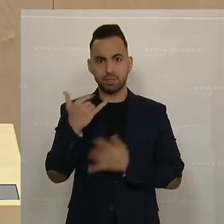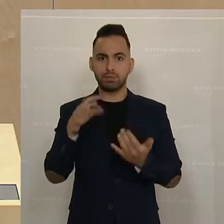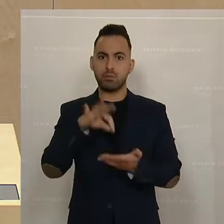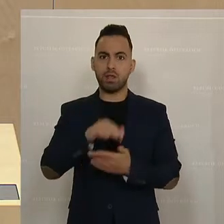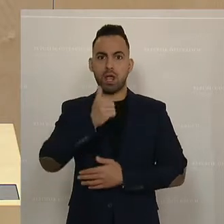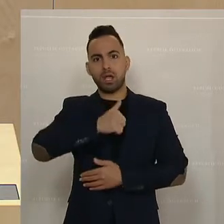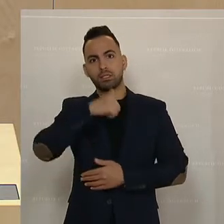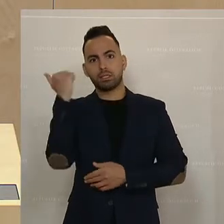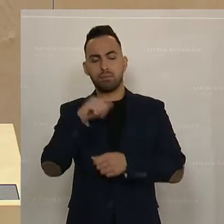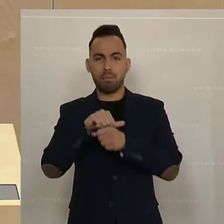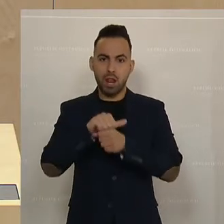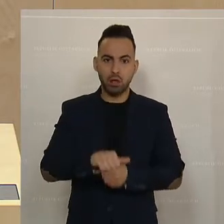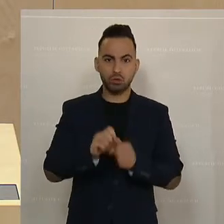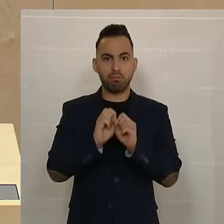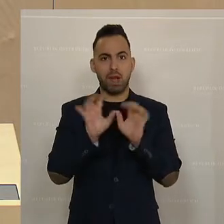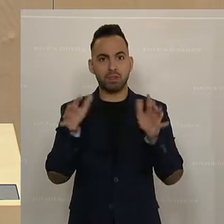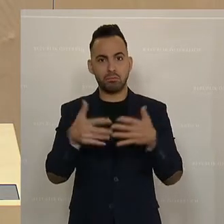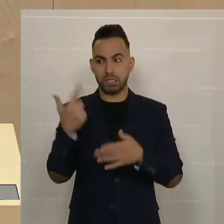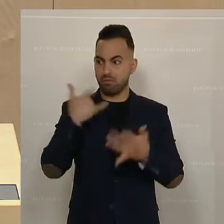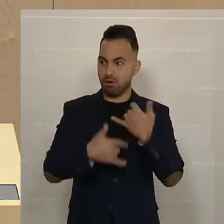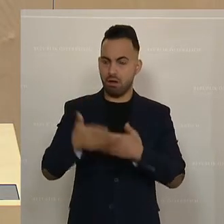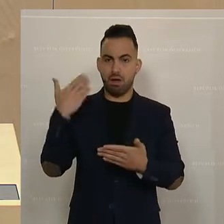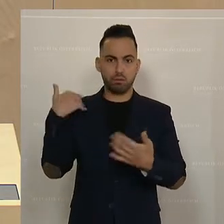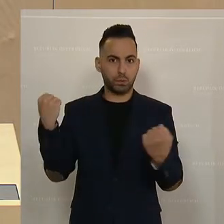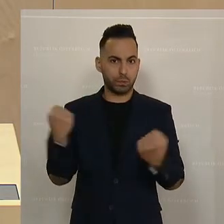Belastung der Pandemie die letzten beiden Jahre.